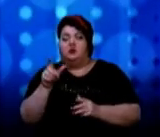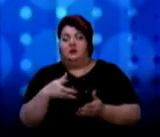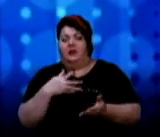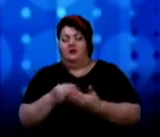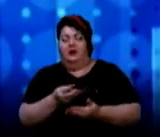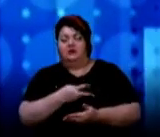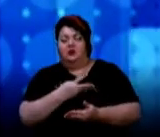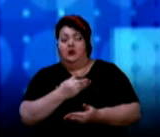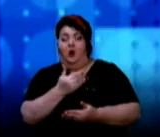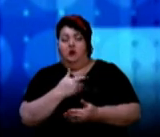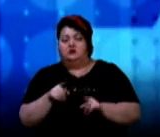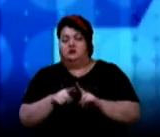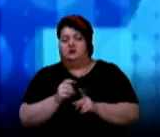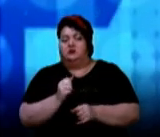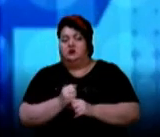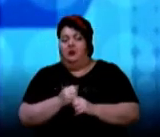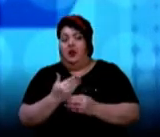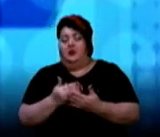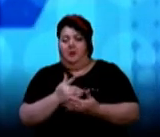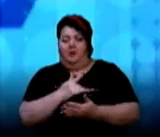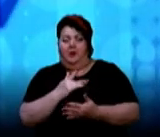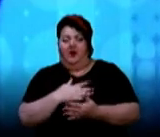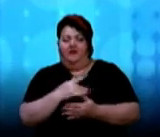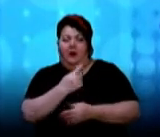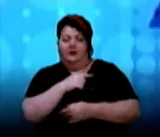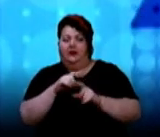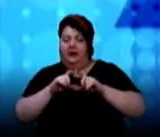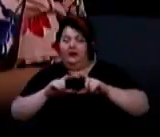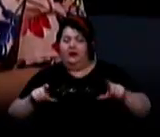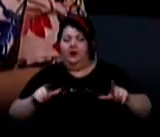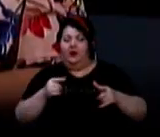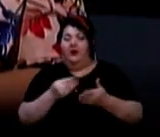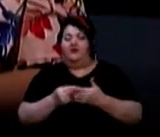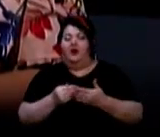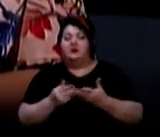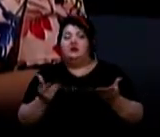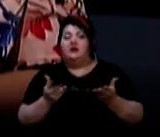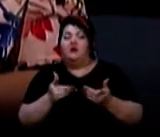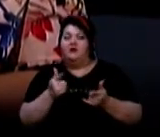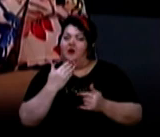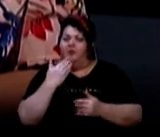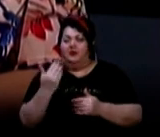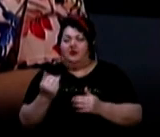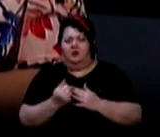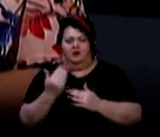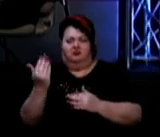ініціативи хочеться зробити, наприклад, у приватній клініці? Собівартість яка? Це питання вже до приватних клінік.